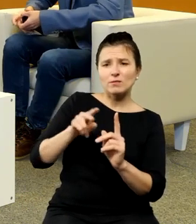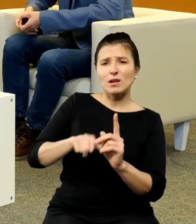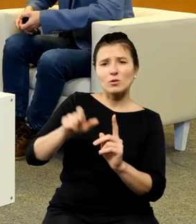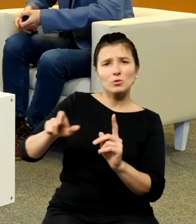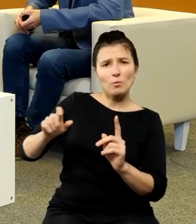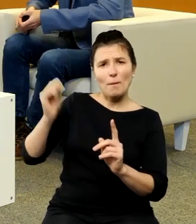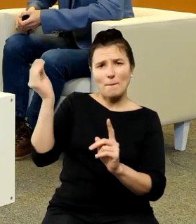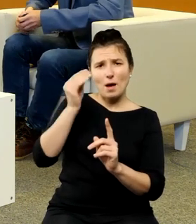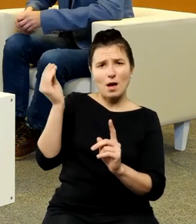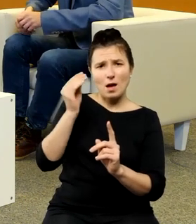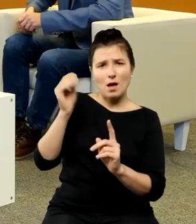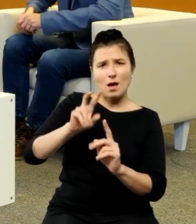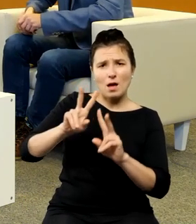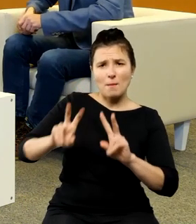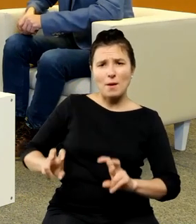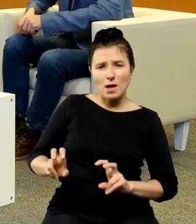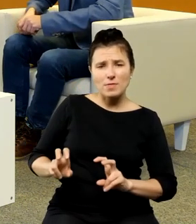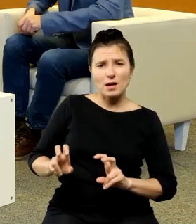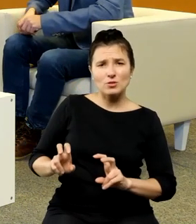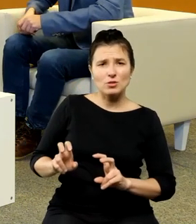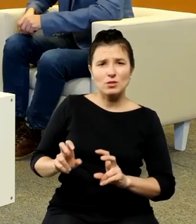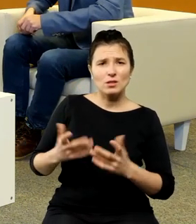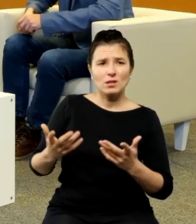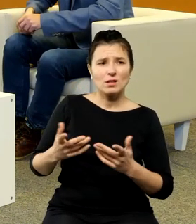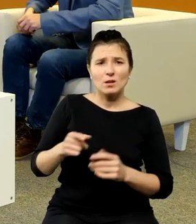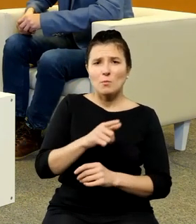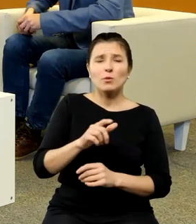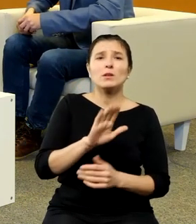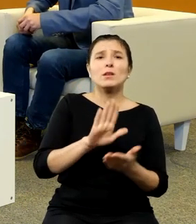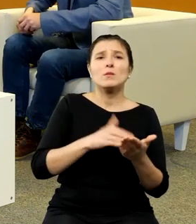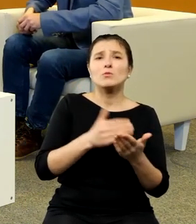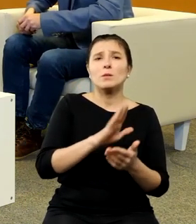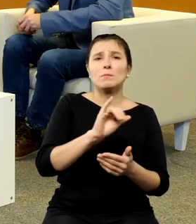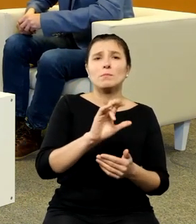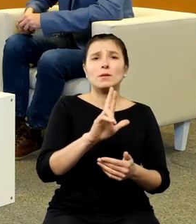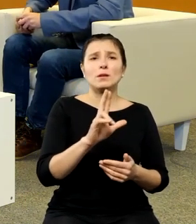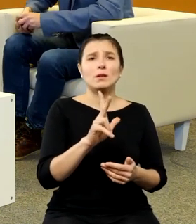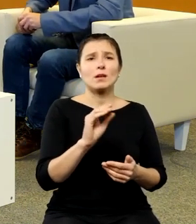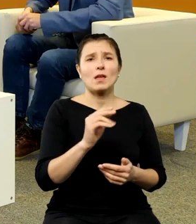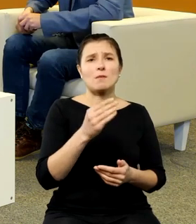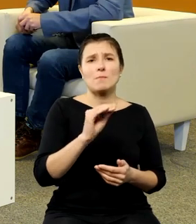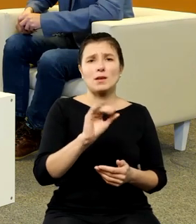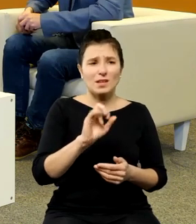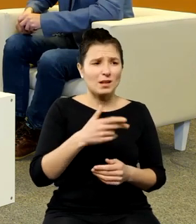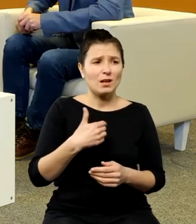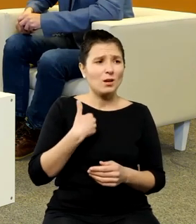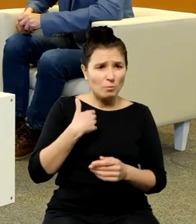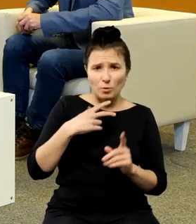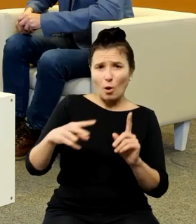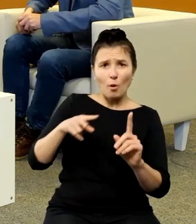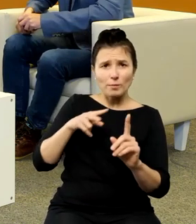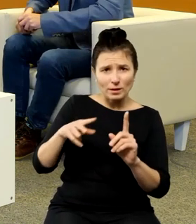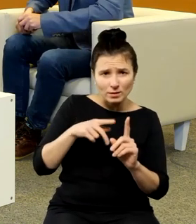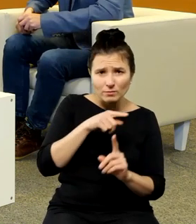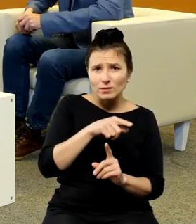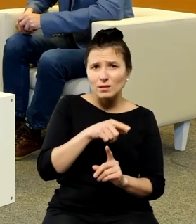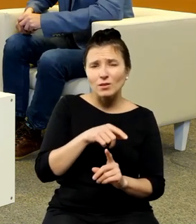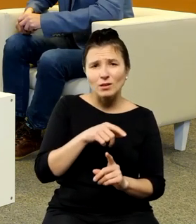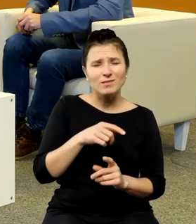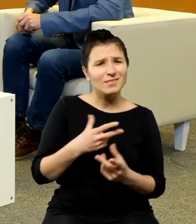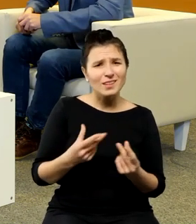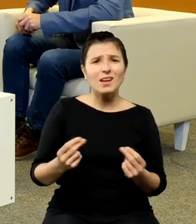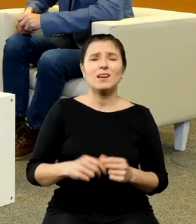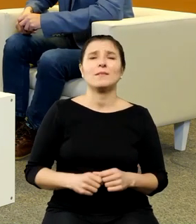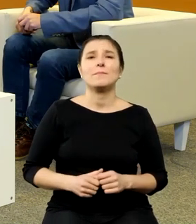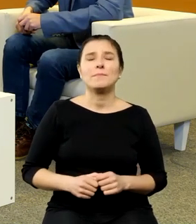bo bo ani Birkenmayer ani Prowe też nie byli całkiem bezstronni ci ci pionierzy nowożytni kopernikologii więc chyba